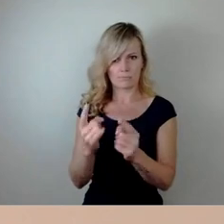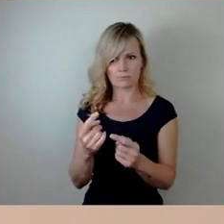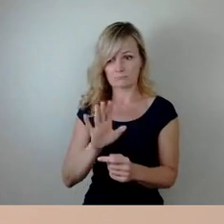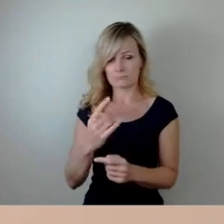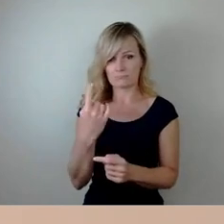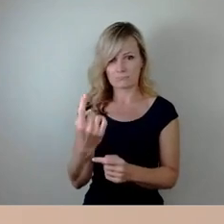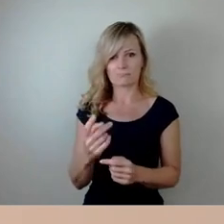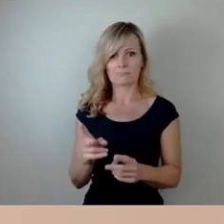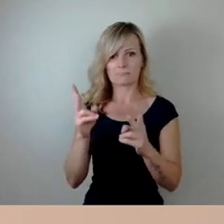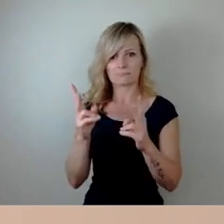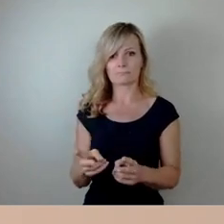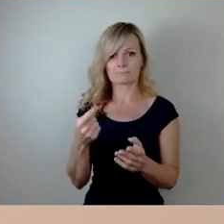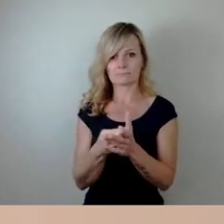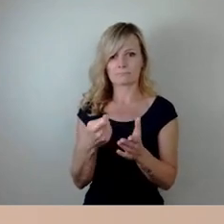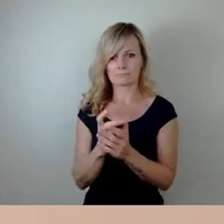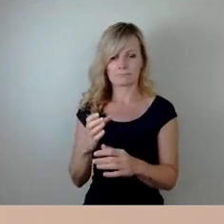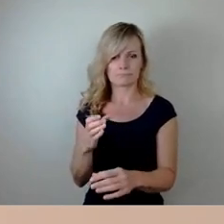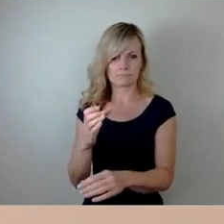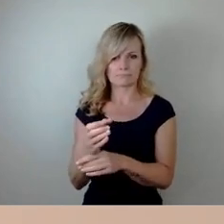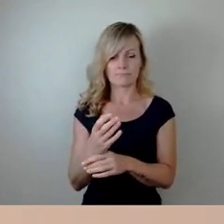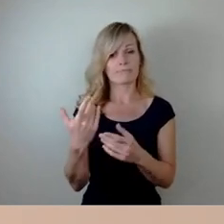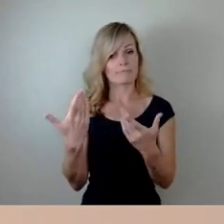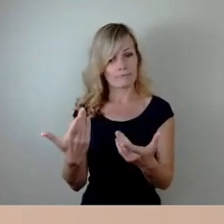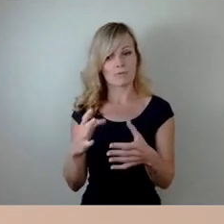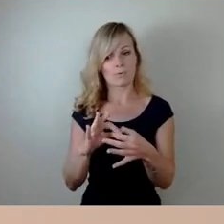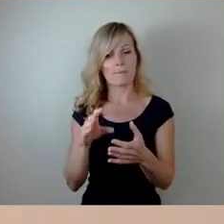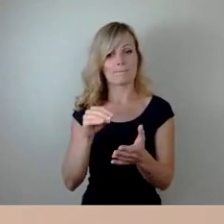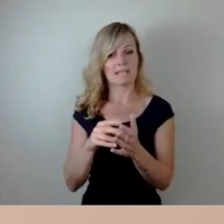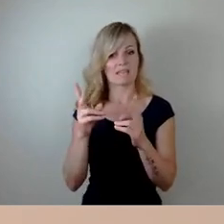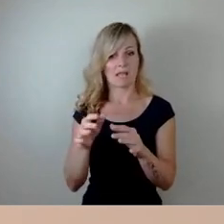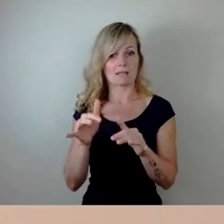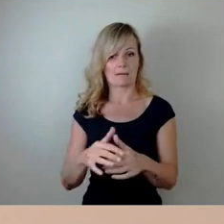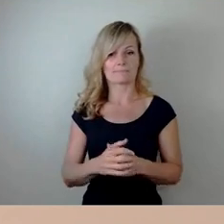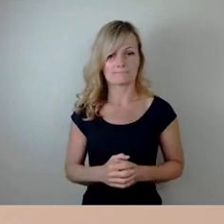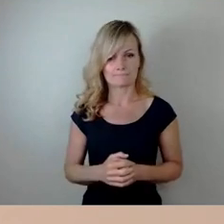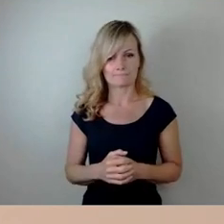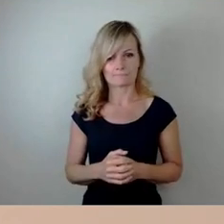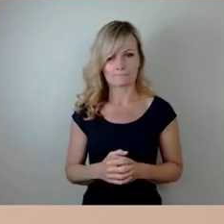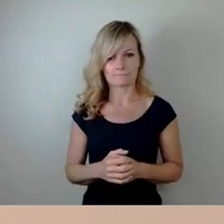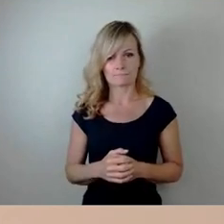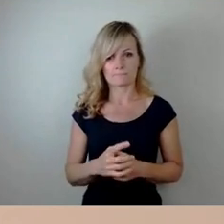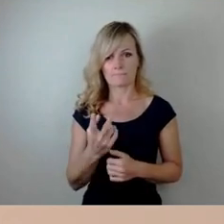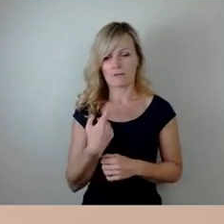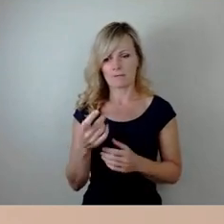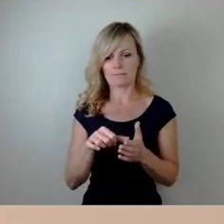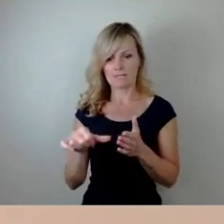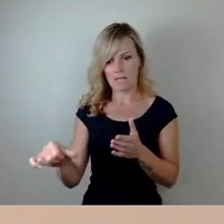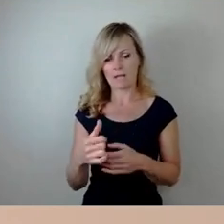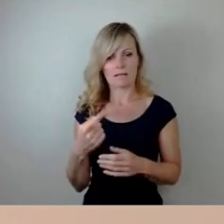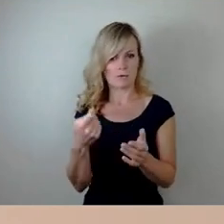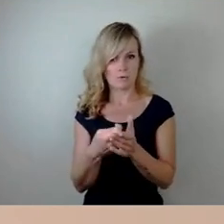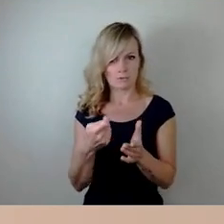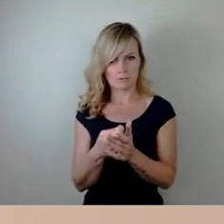Kosten der Unterkunft und damit ein Mietrecht haben. Wir zahlen die Kosten der Unterkunft hierfür.